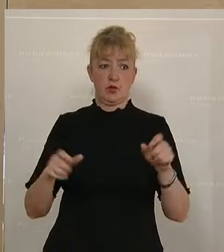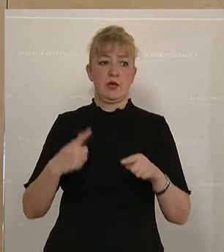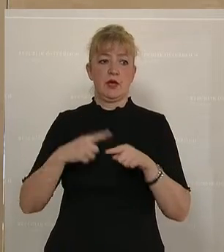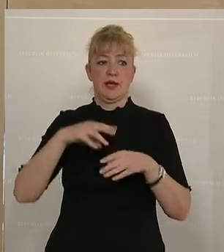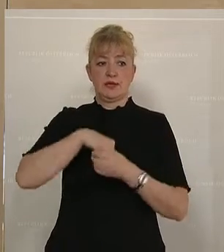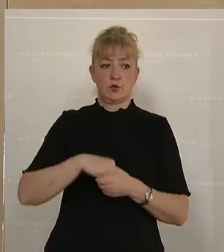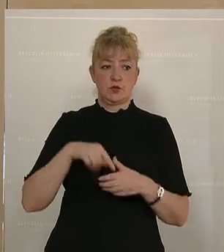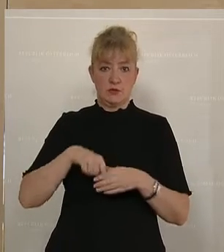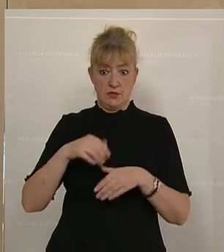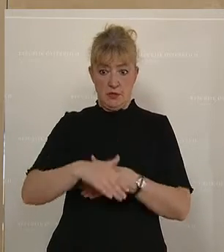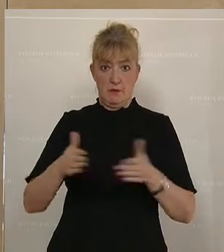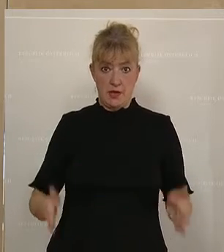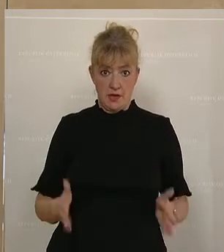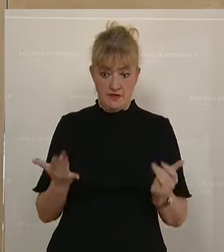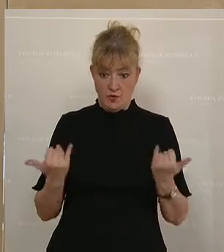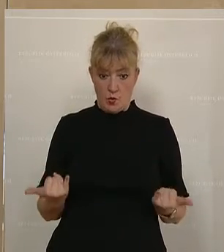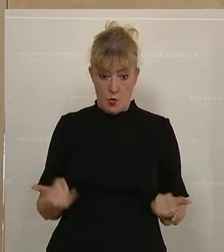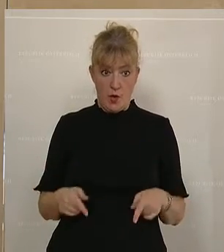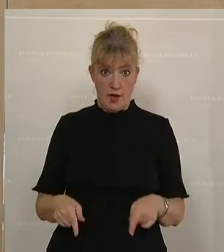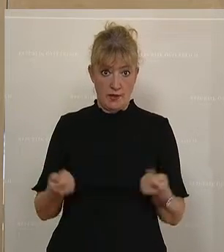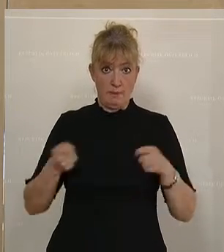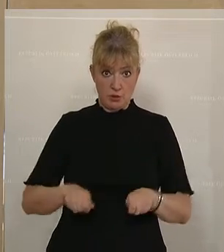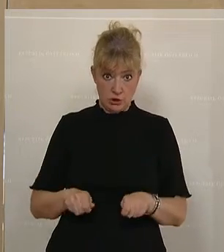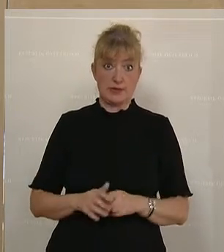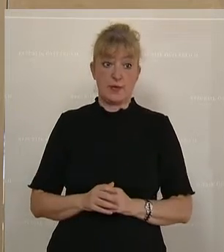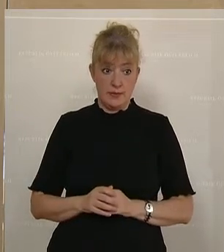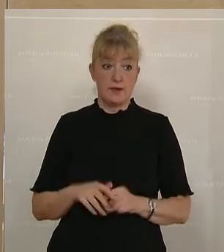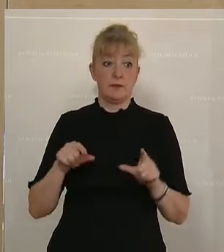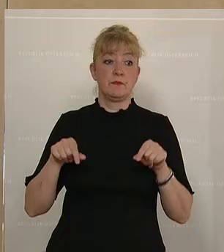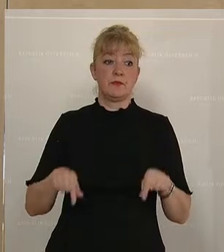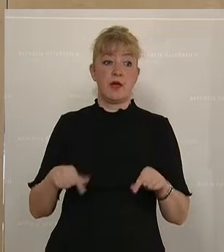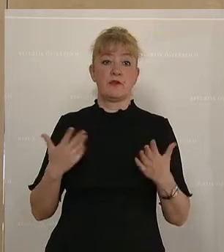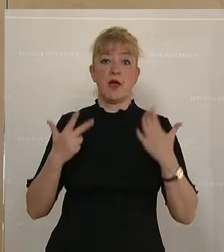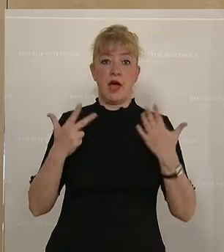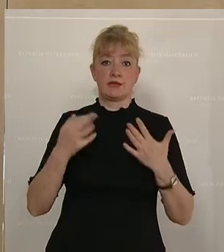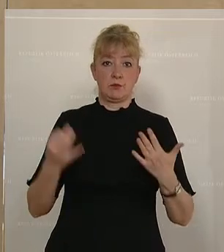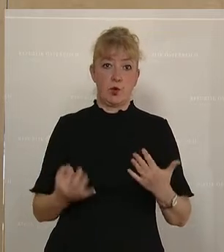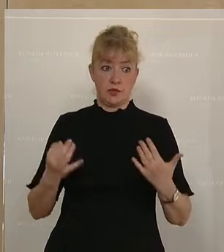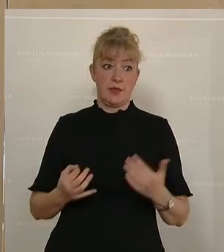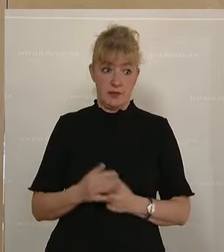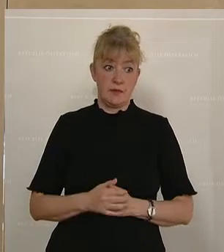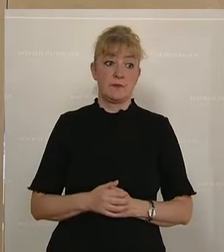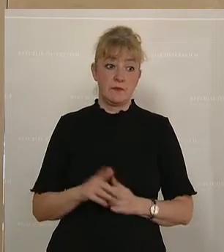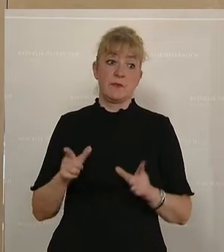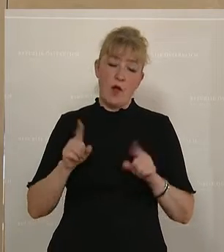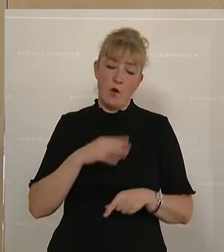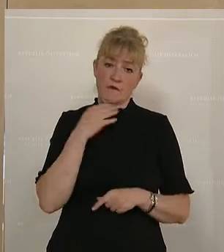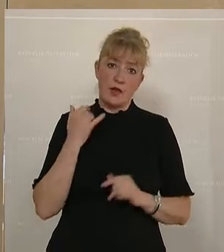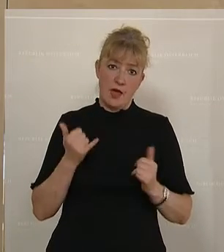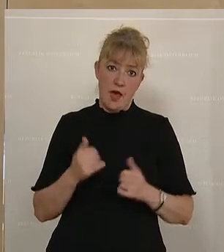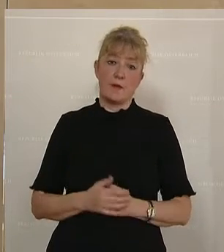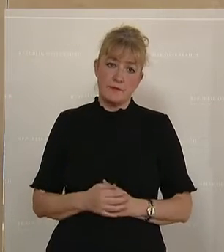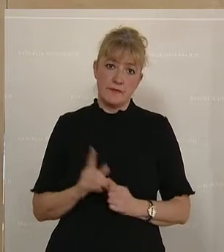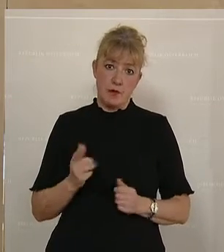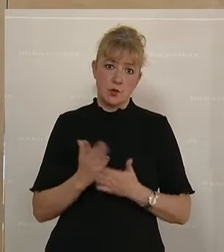inklusive dieses Pakets, das wir heute hier beschließen, liegen wir bei 80 Prozent. Das ist auch viel. Aber das hat